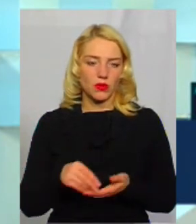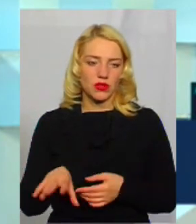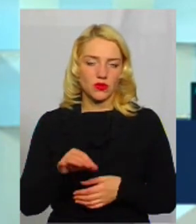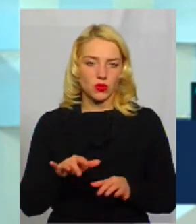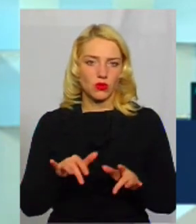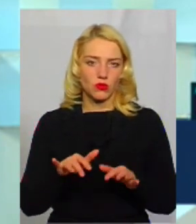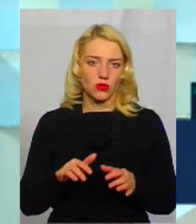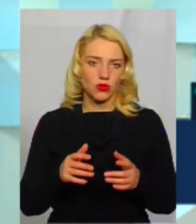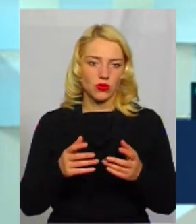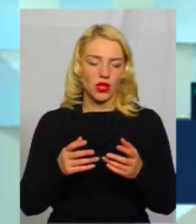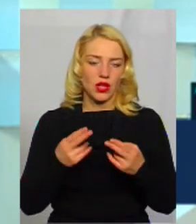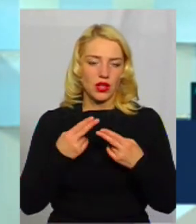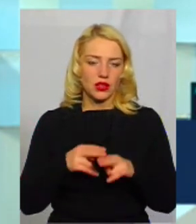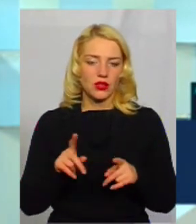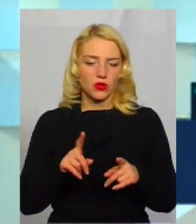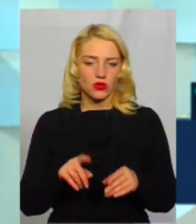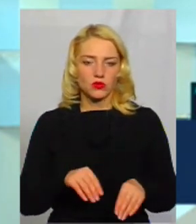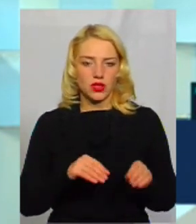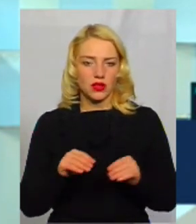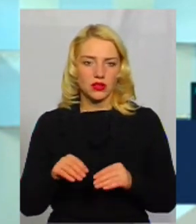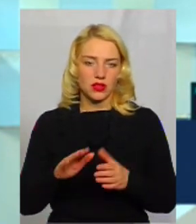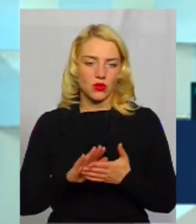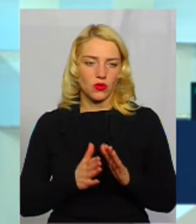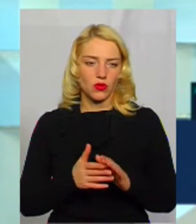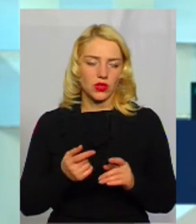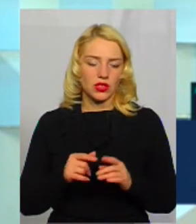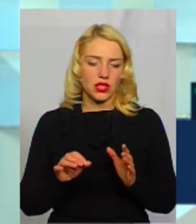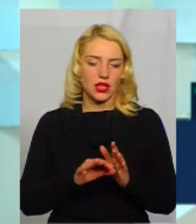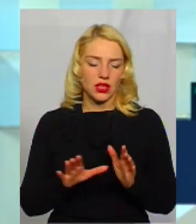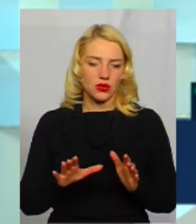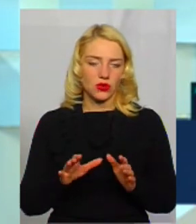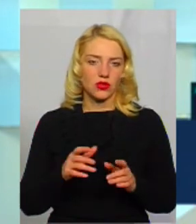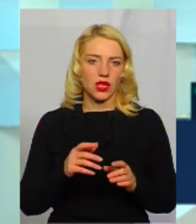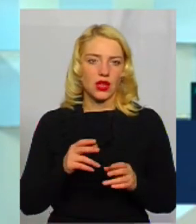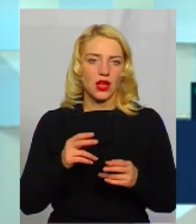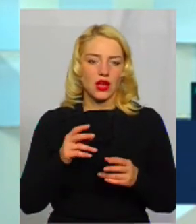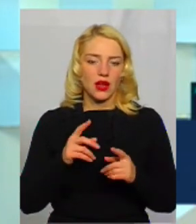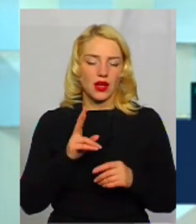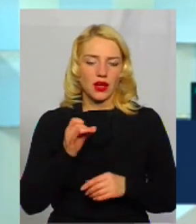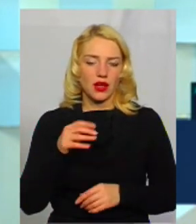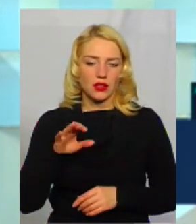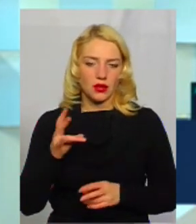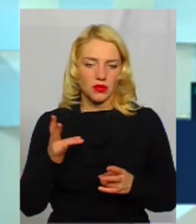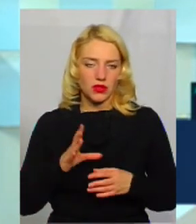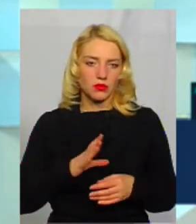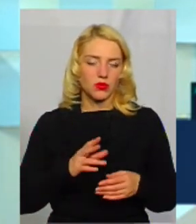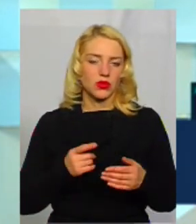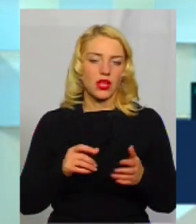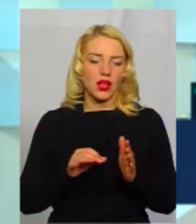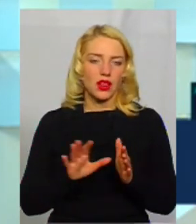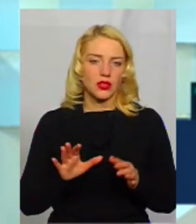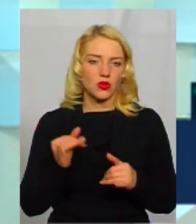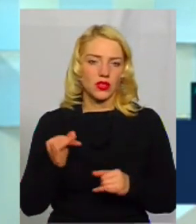техніку для того, щоб укласти вгоду. Це електронний рецепт, електронна володарна карта повинна бути, електронна історія хвороби.